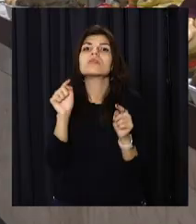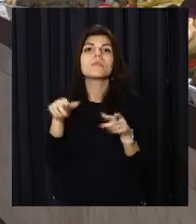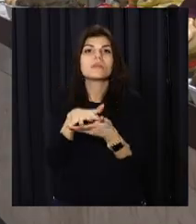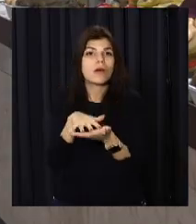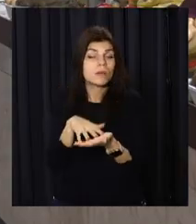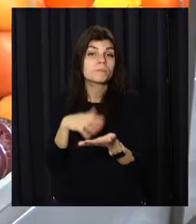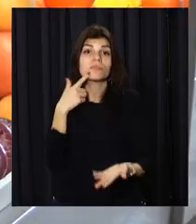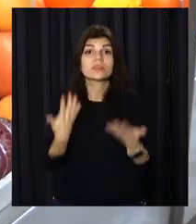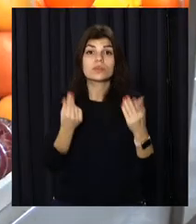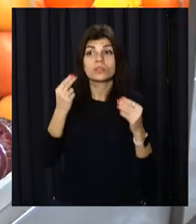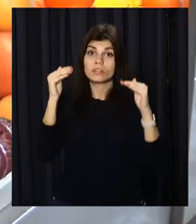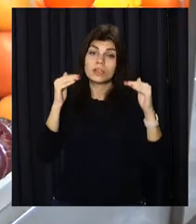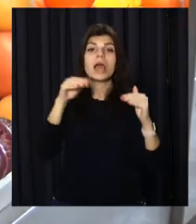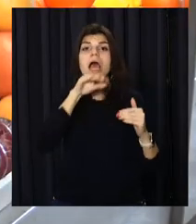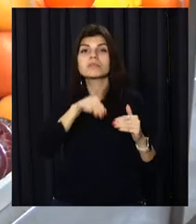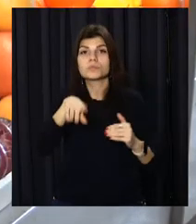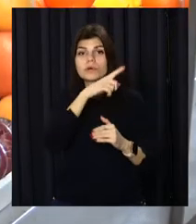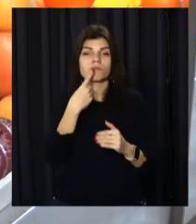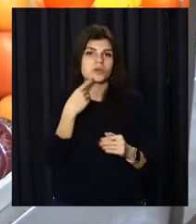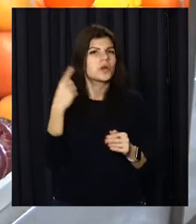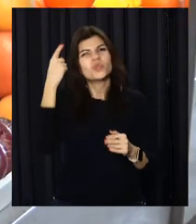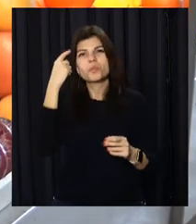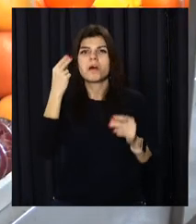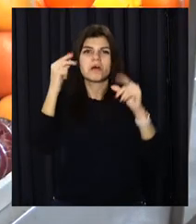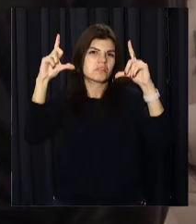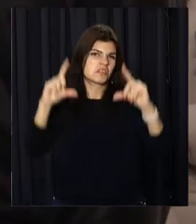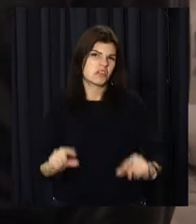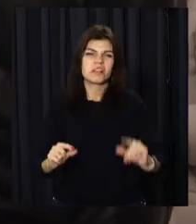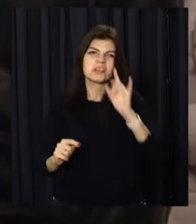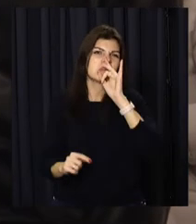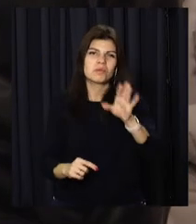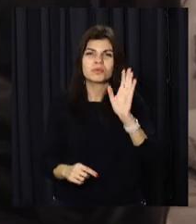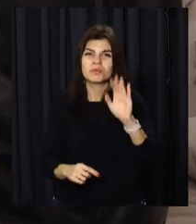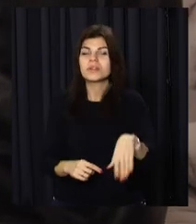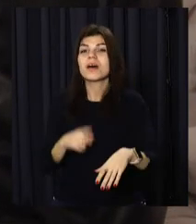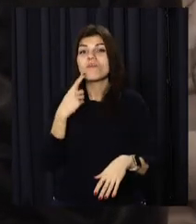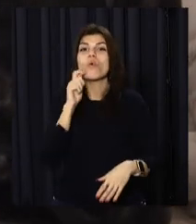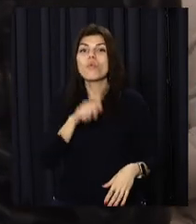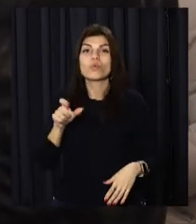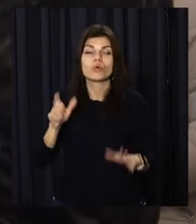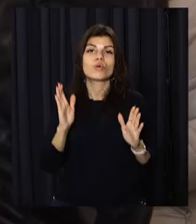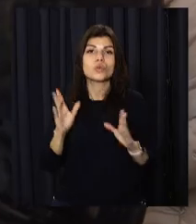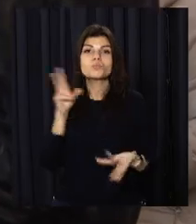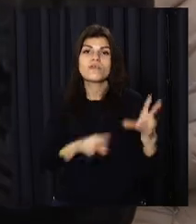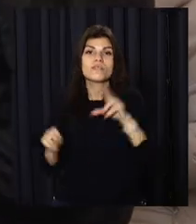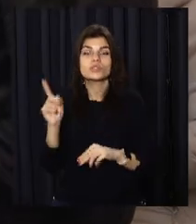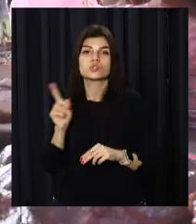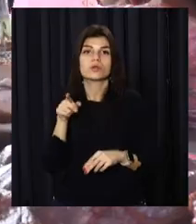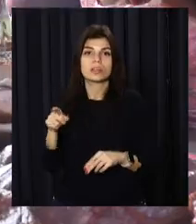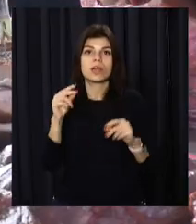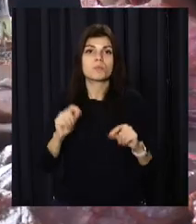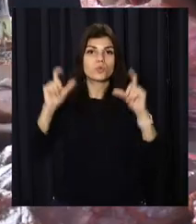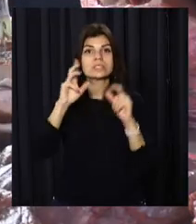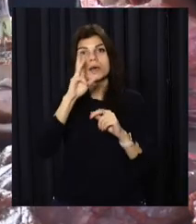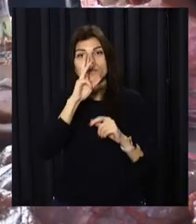цінами стабілізується, на думку експертів, нічого дешевшати не буде. Тож, українцям залишається лише сподіватись, що їм піднімуть